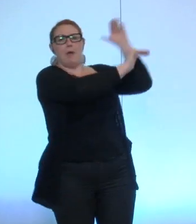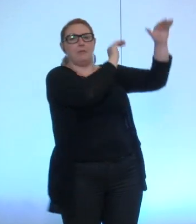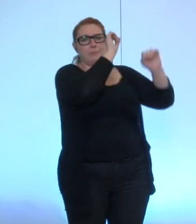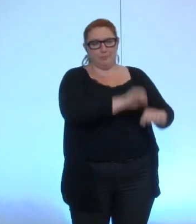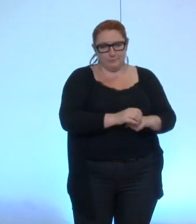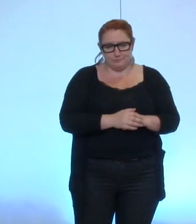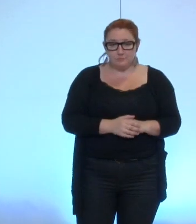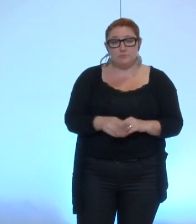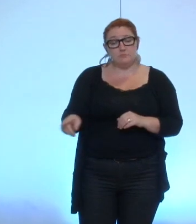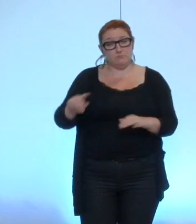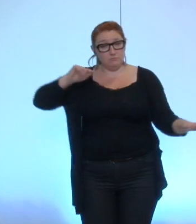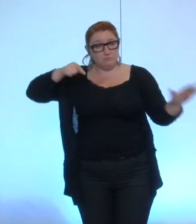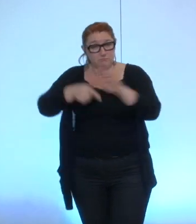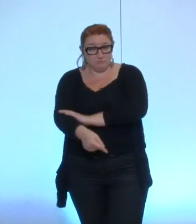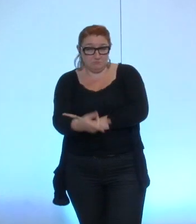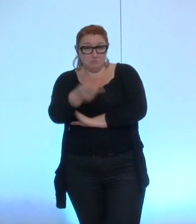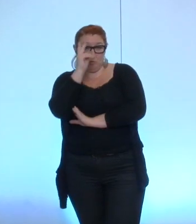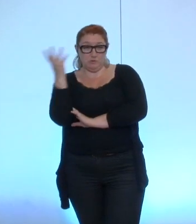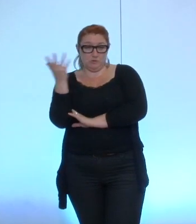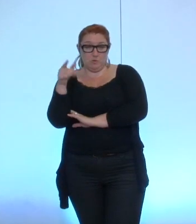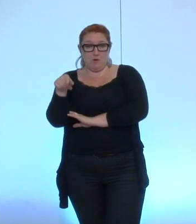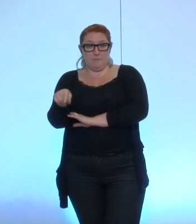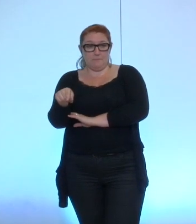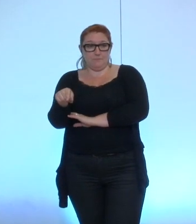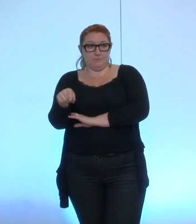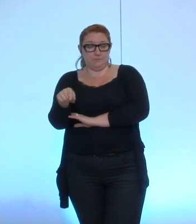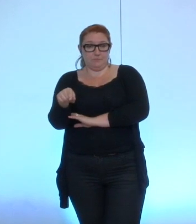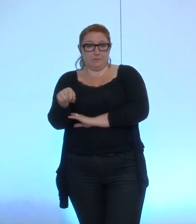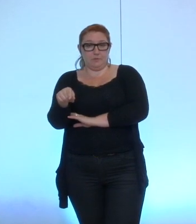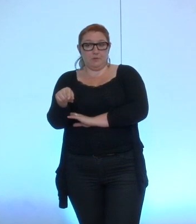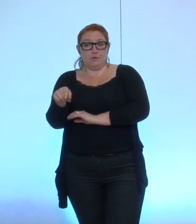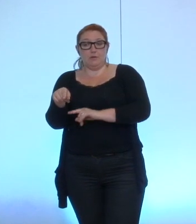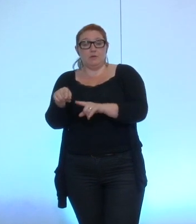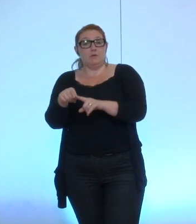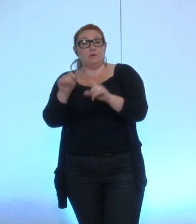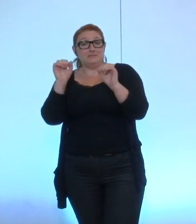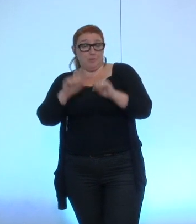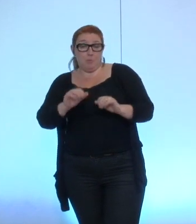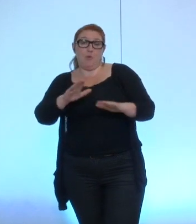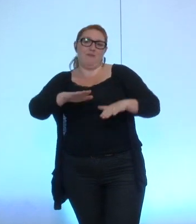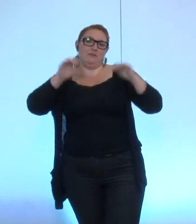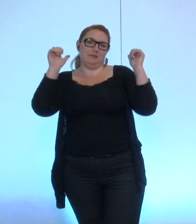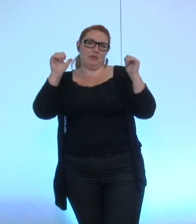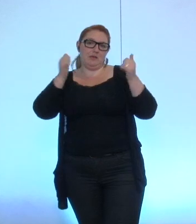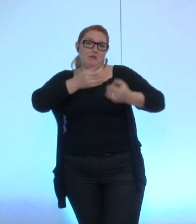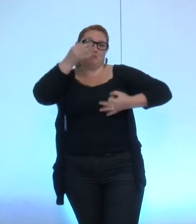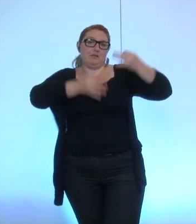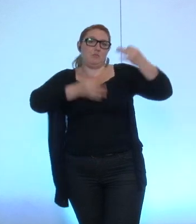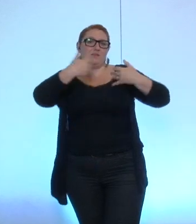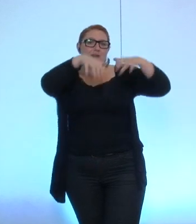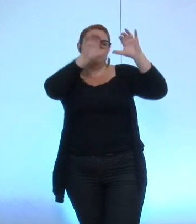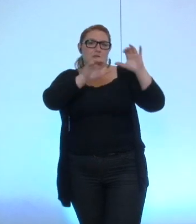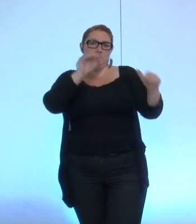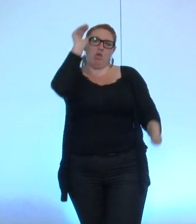avis pourront notamment permettre d'éviter un certain nombre de requêtes au tribunal administratif